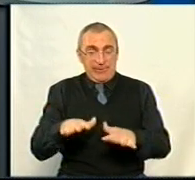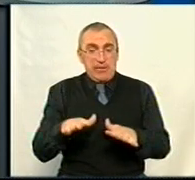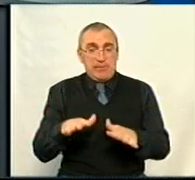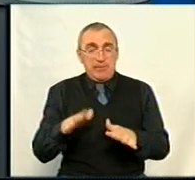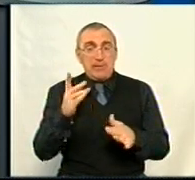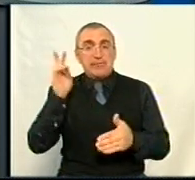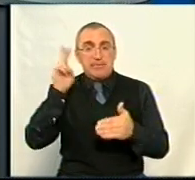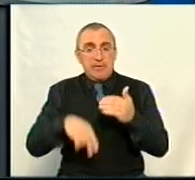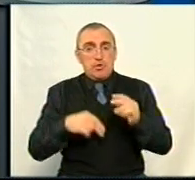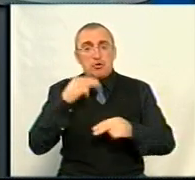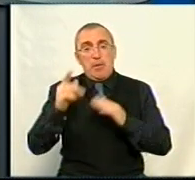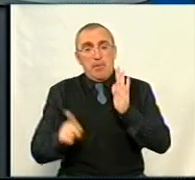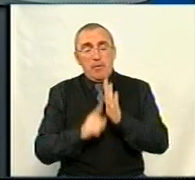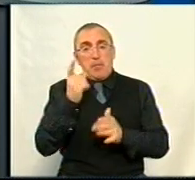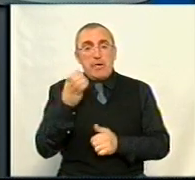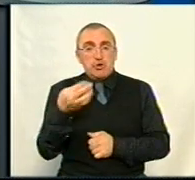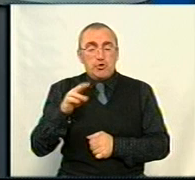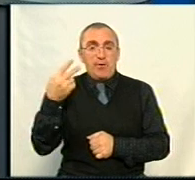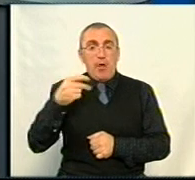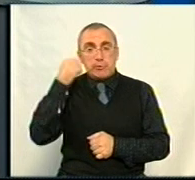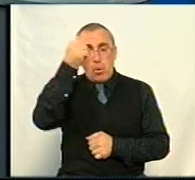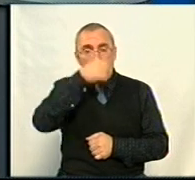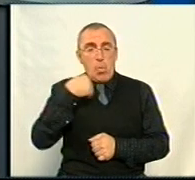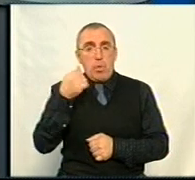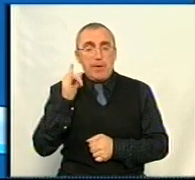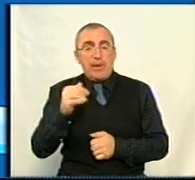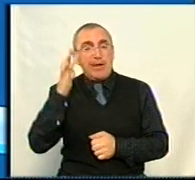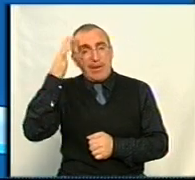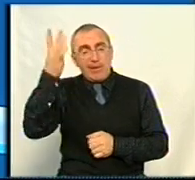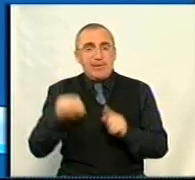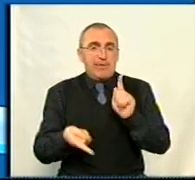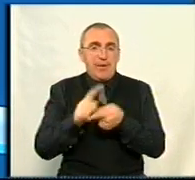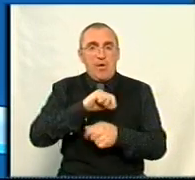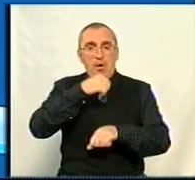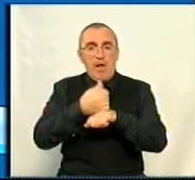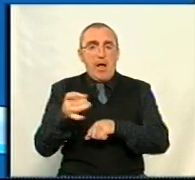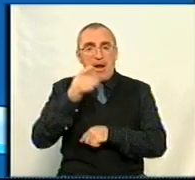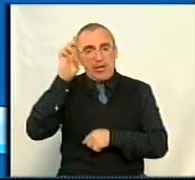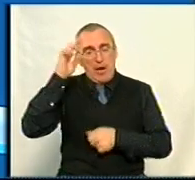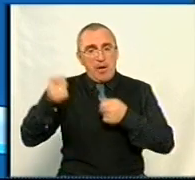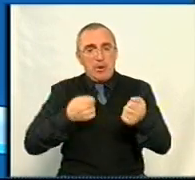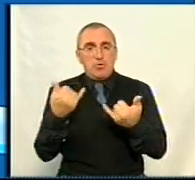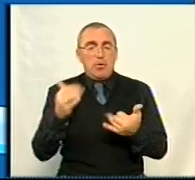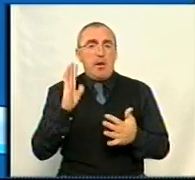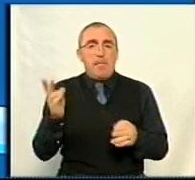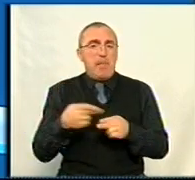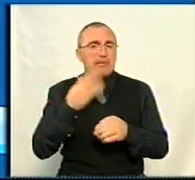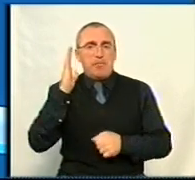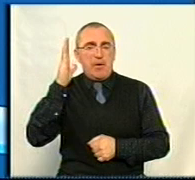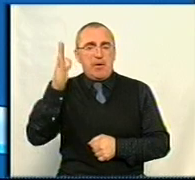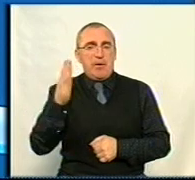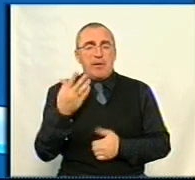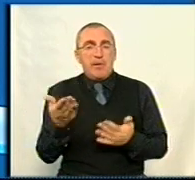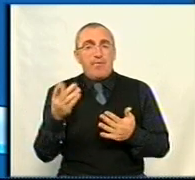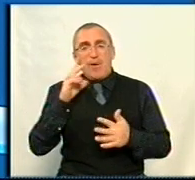завершитись, чи розпочатись з 1 січня 2020 року, ідея замінити всіх голів райдержадміністрації сьогодні є безперспективною,